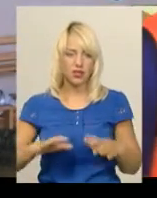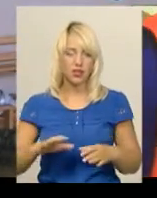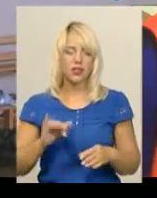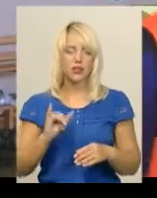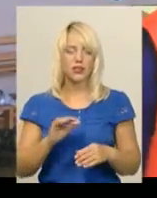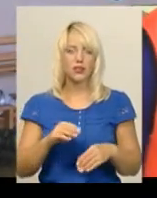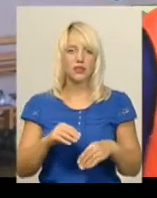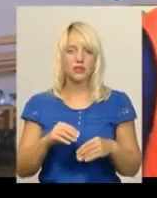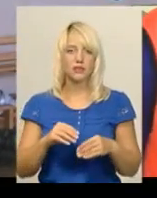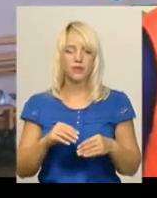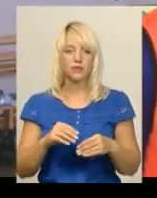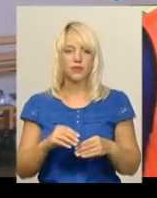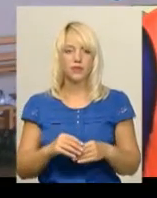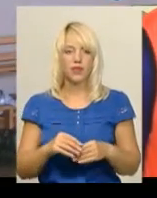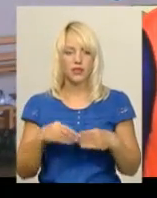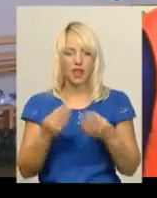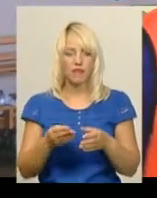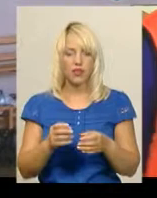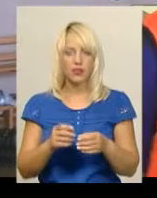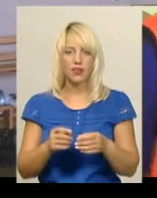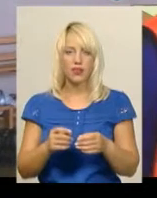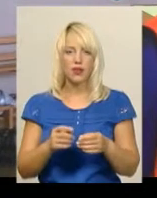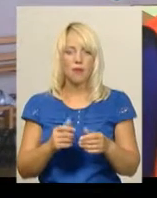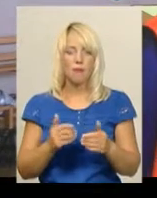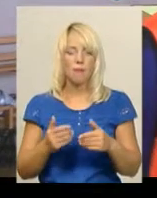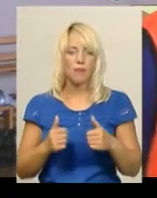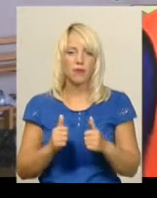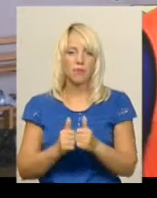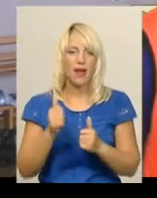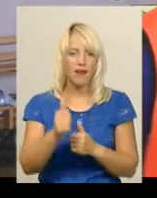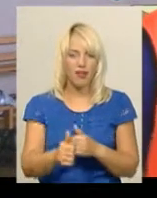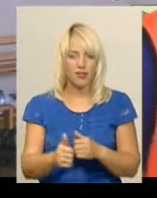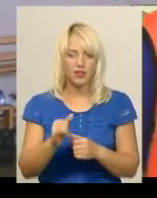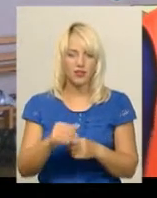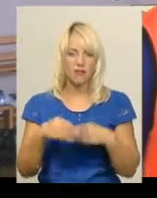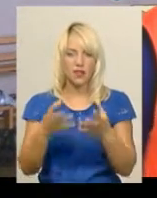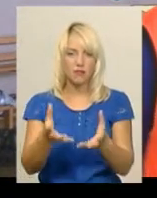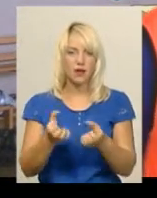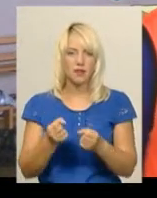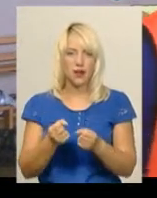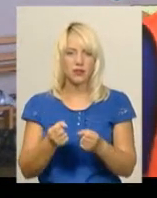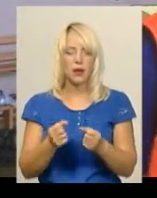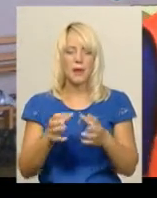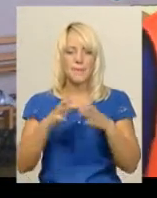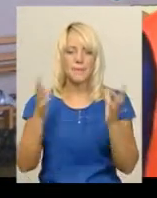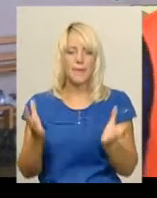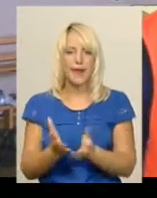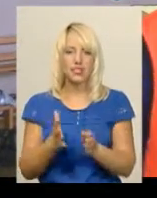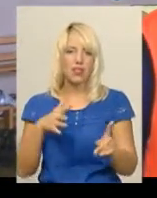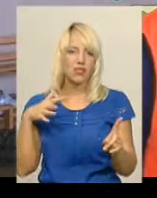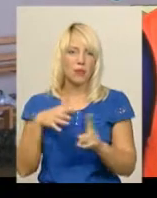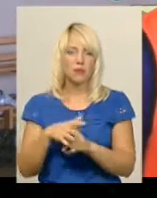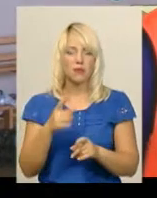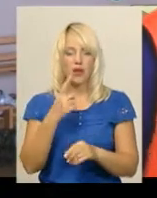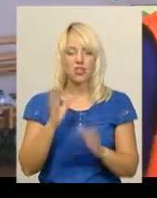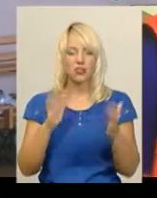дали вкидувати вперед гравцям і давали приймати м'яч нападникам. В цьому і перший тайм ми